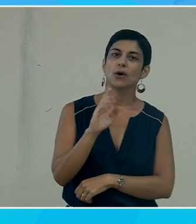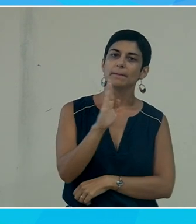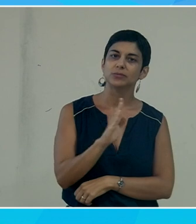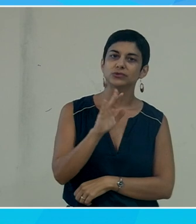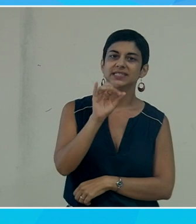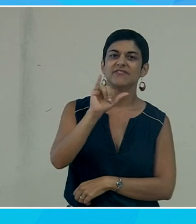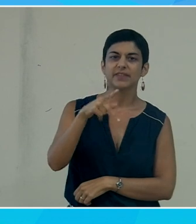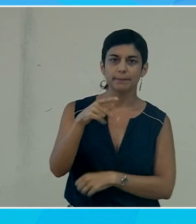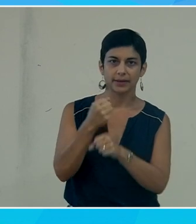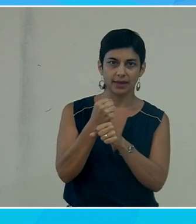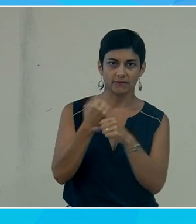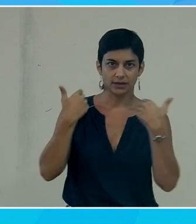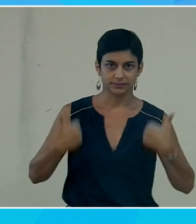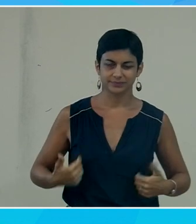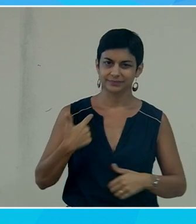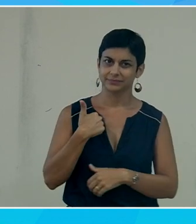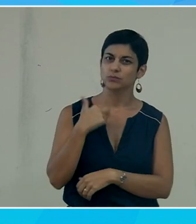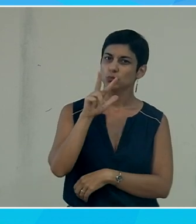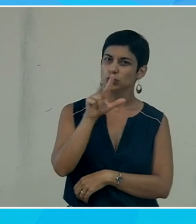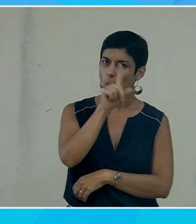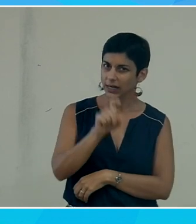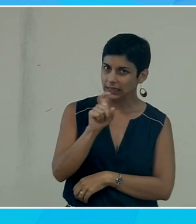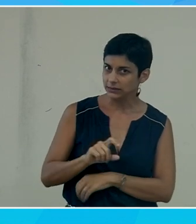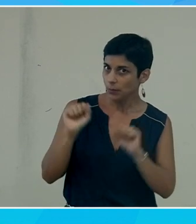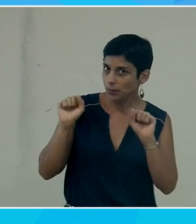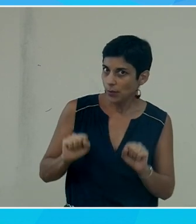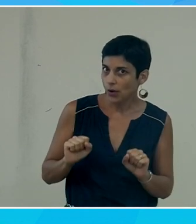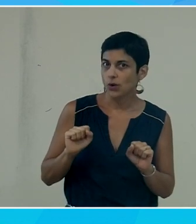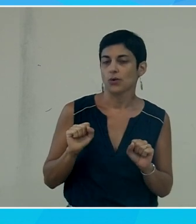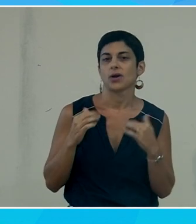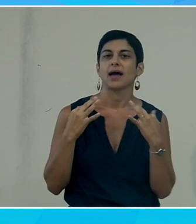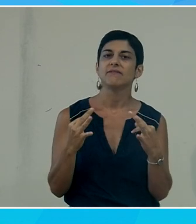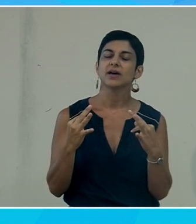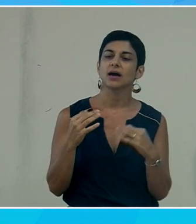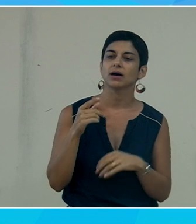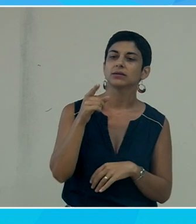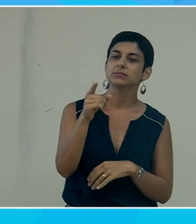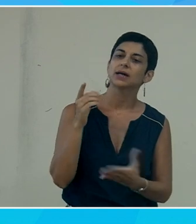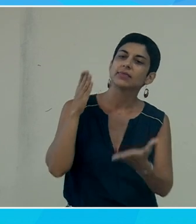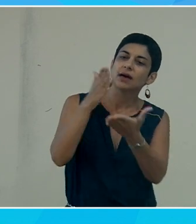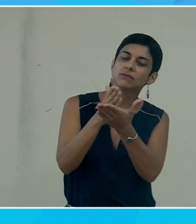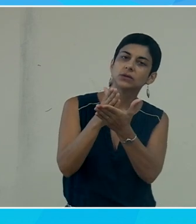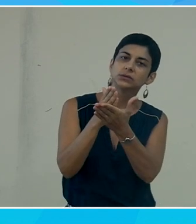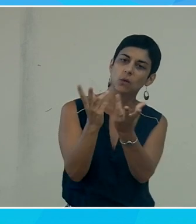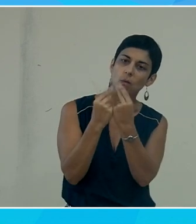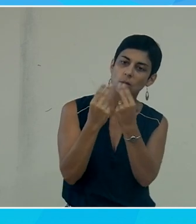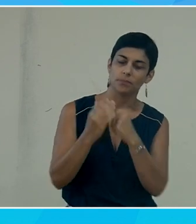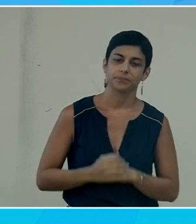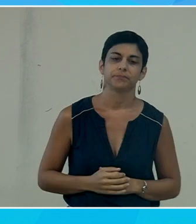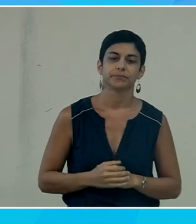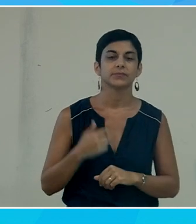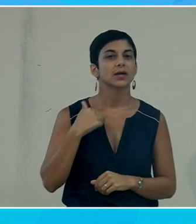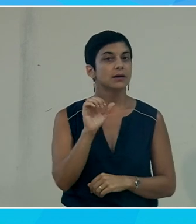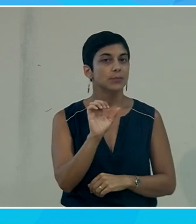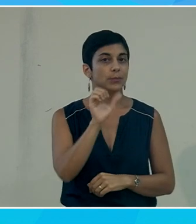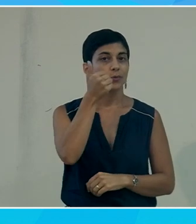FIP j'ai trois questions si je peux me permettre par rapport à votre intervention tout d'abord une